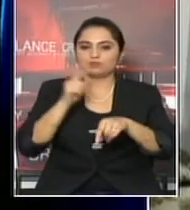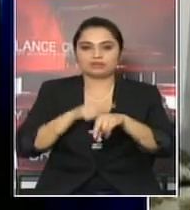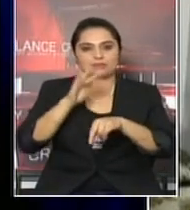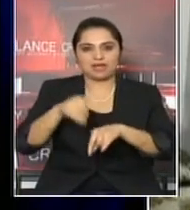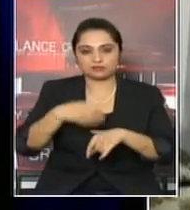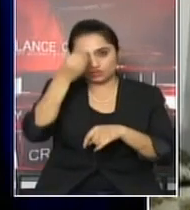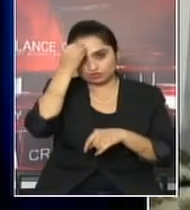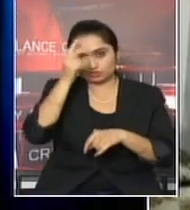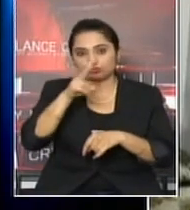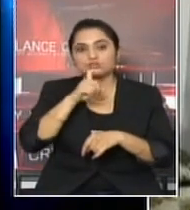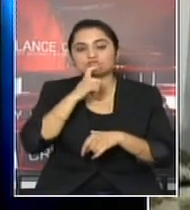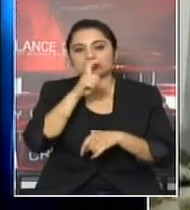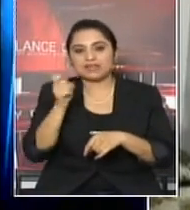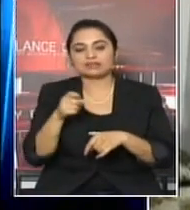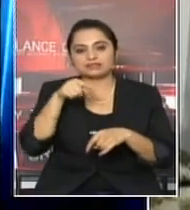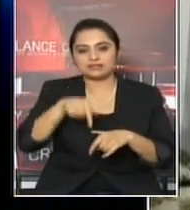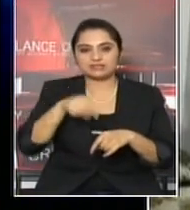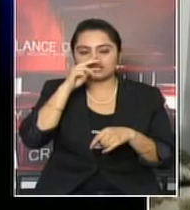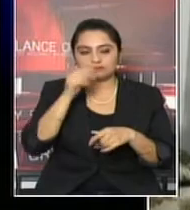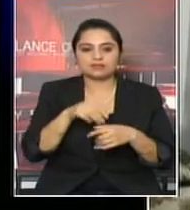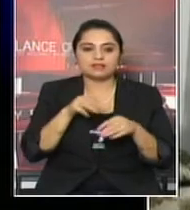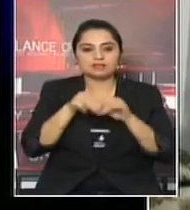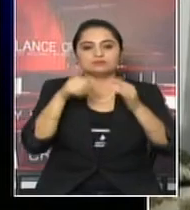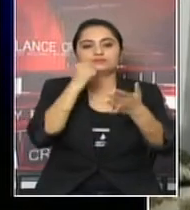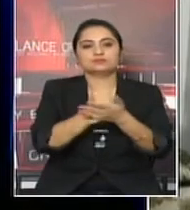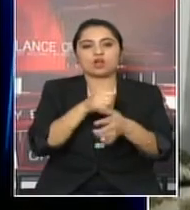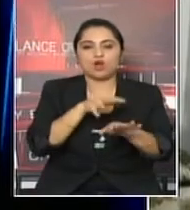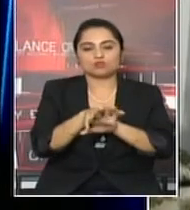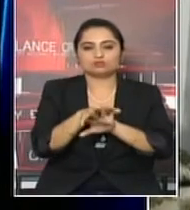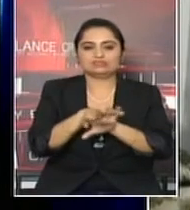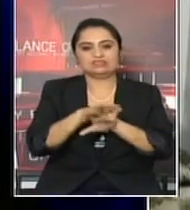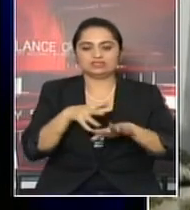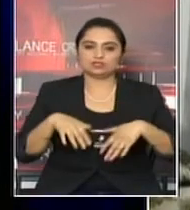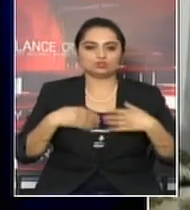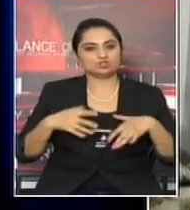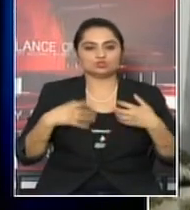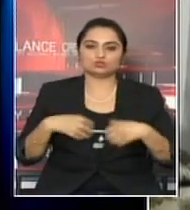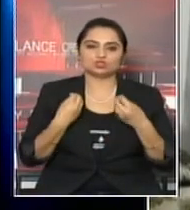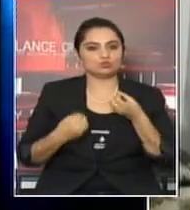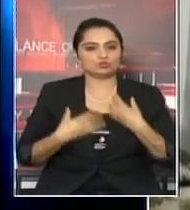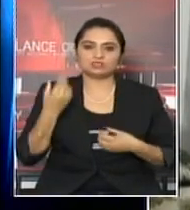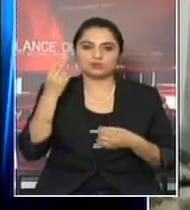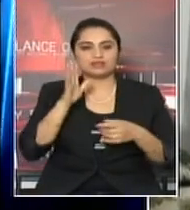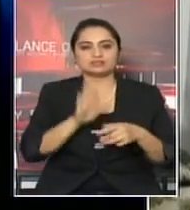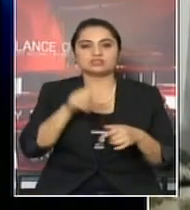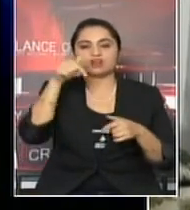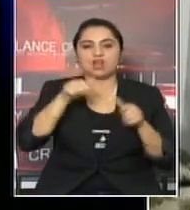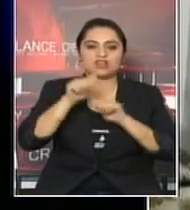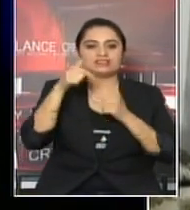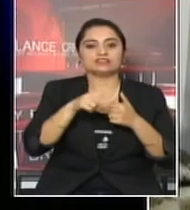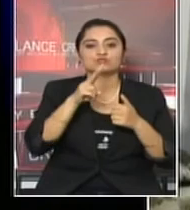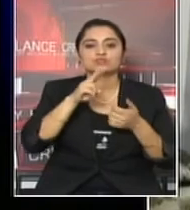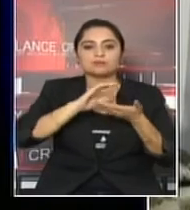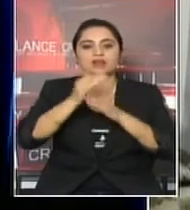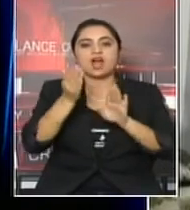द्वी गत्यको लागी येसमा साइं मद्दाता अरू एकदम में उस्चाइट बने काचन रव अईले या जुन 20 में